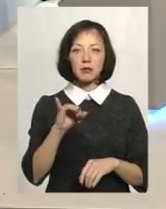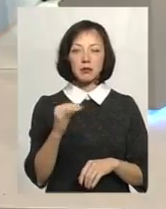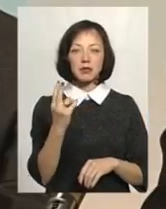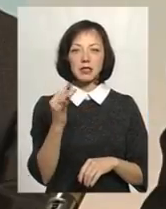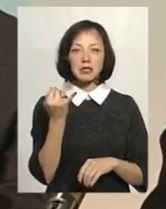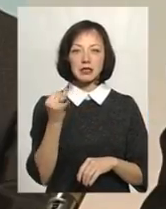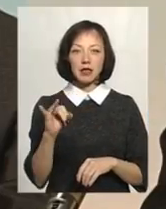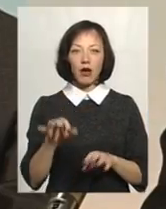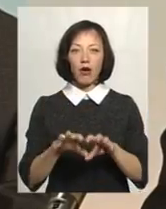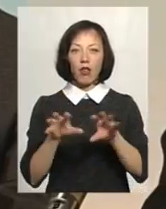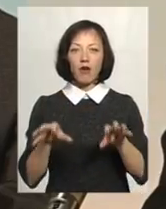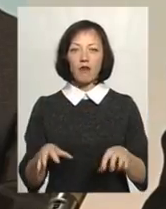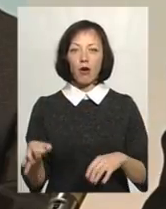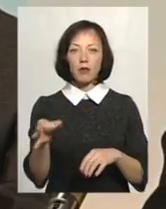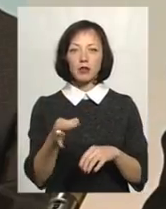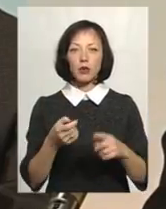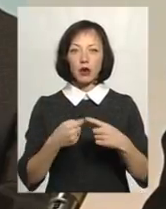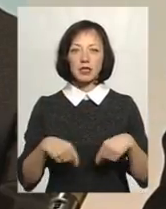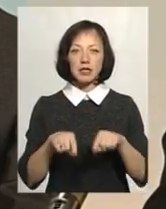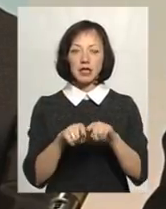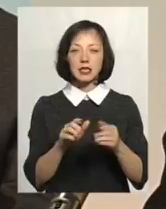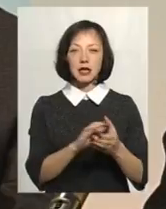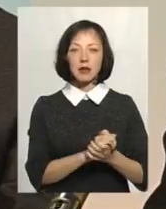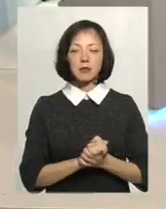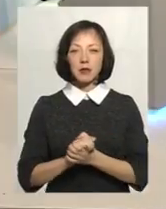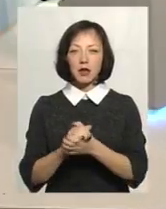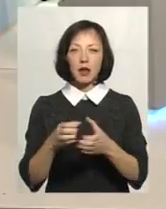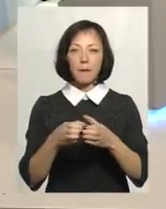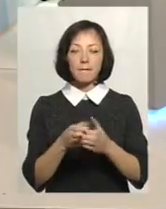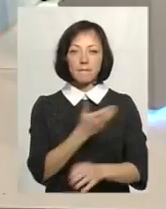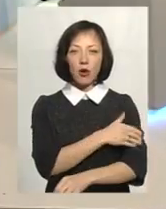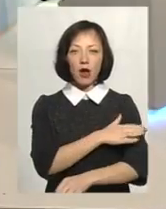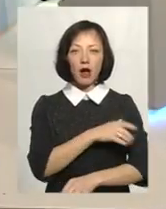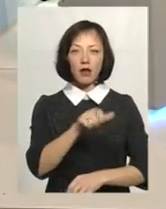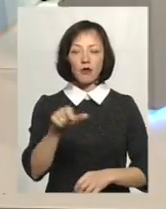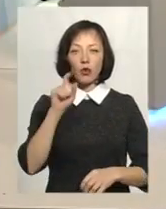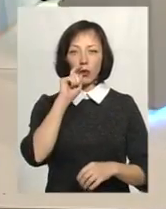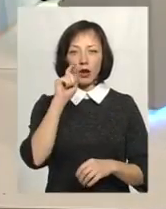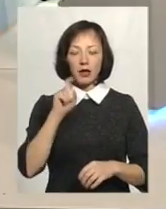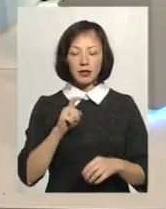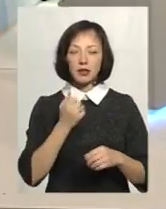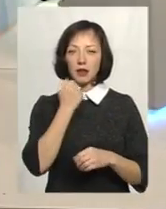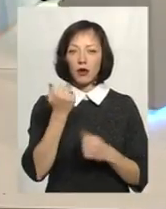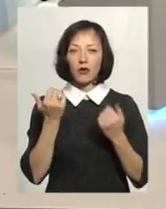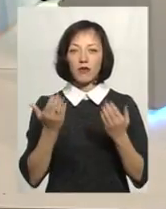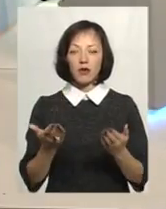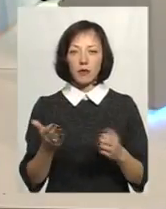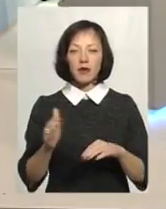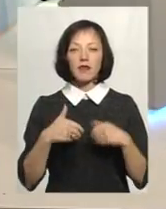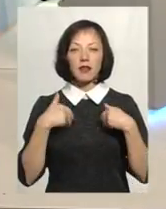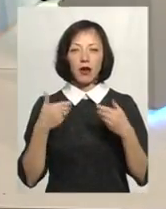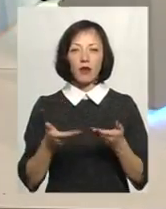голова обласної організації «Спілки поляків України». Дякую вам, вітаю вас у нашій студії сьогодні. Доброго